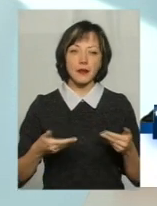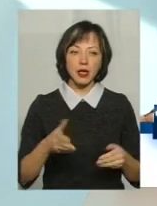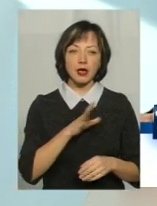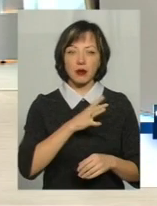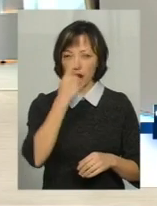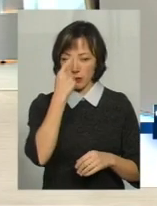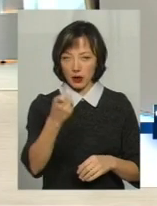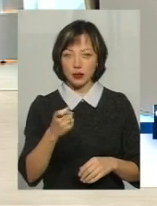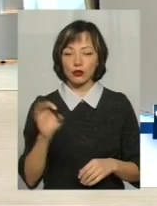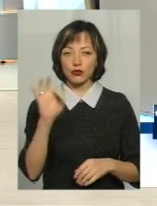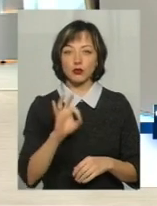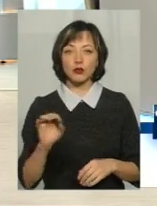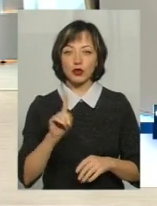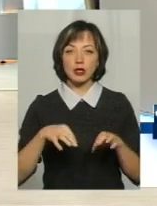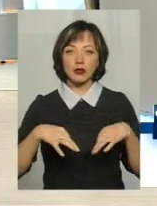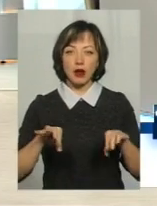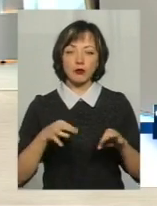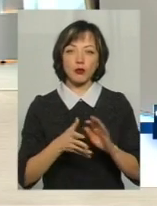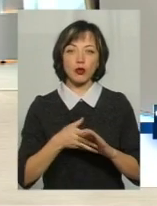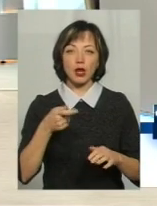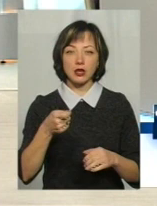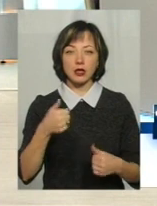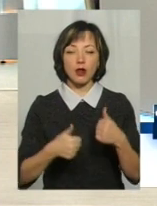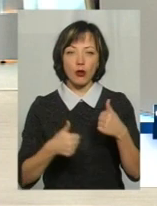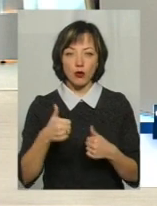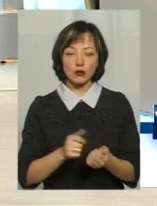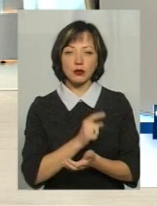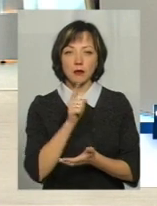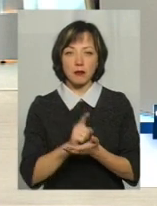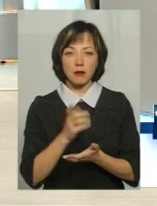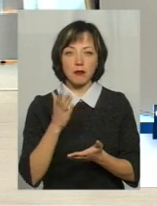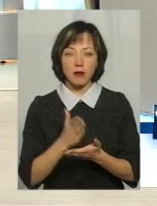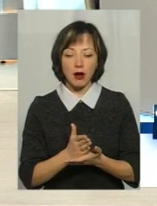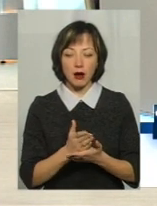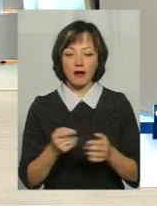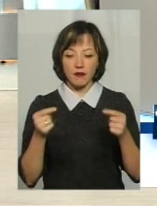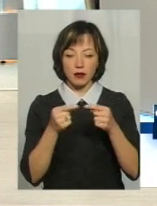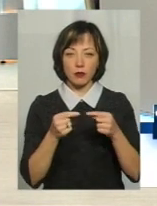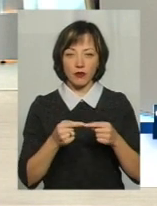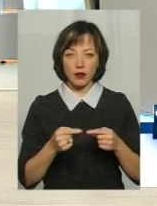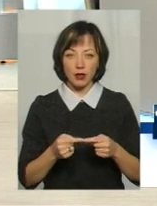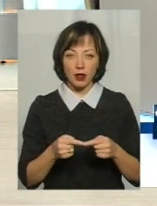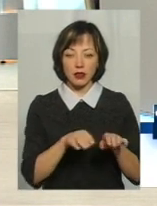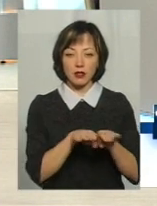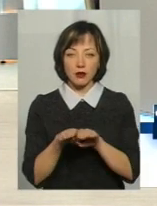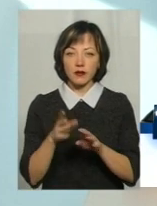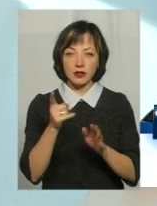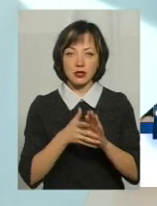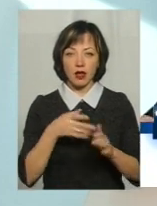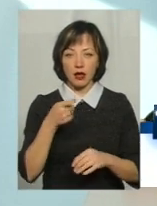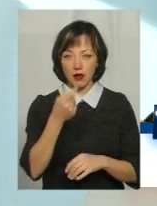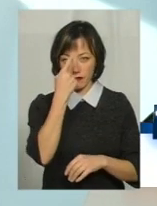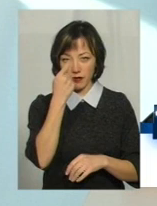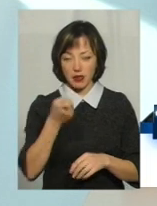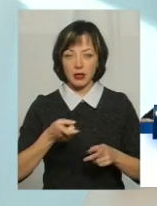те, що транспорт, який подається на конкурс, він має відповідати тому класу, якому ми заявили. Ну,